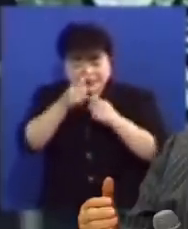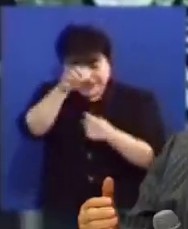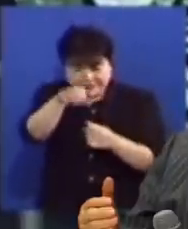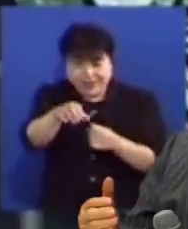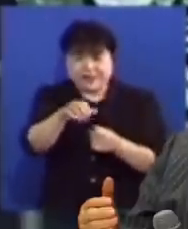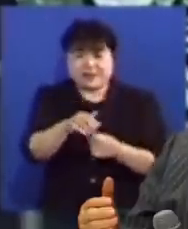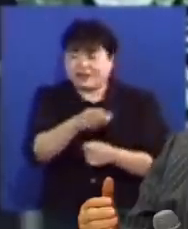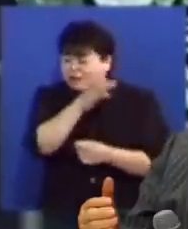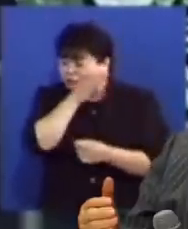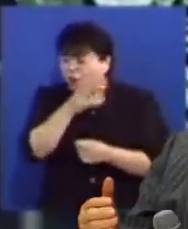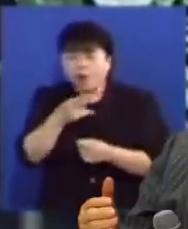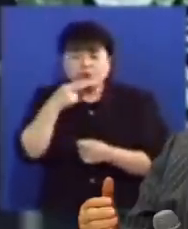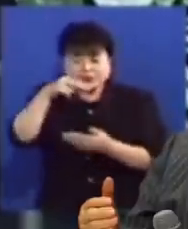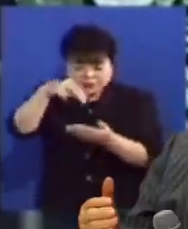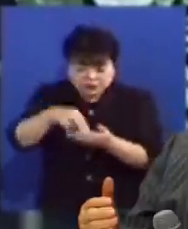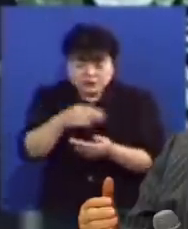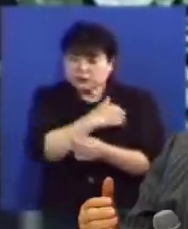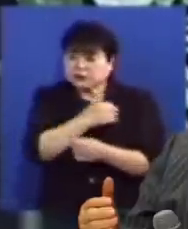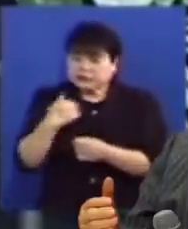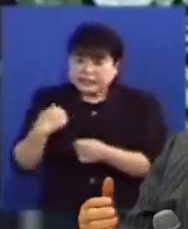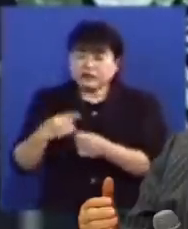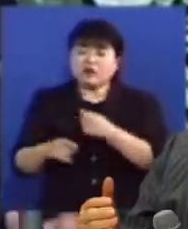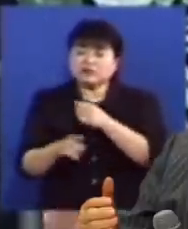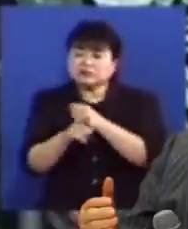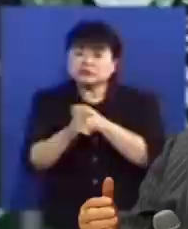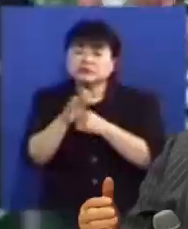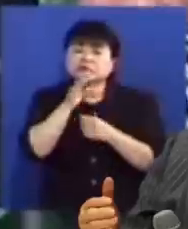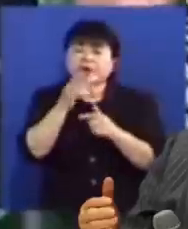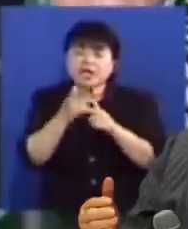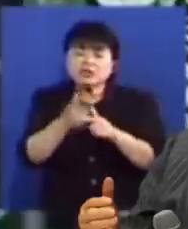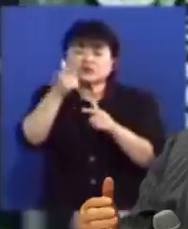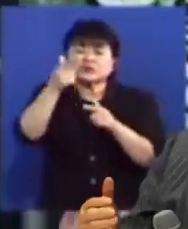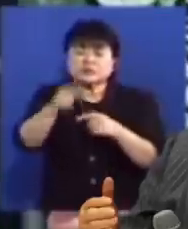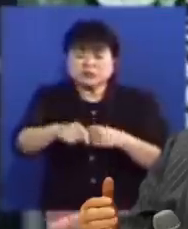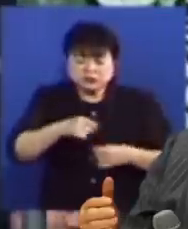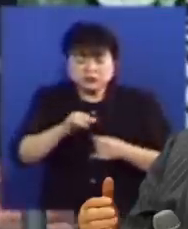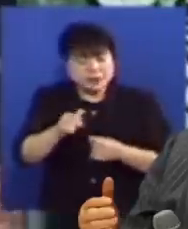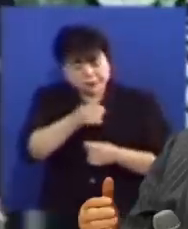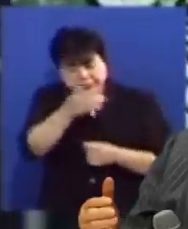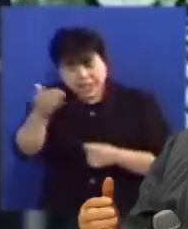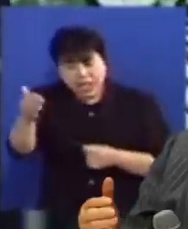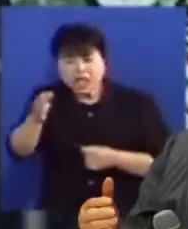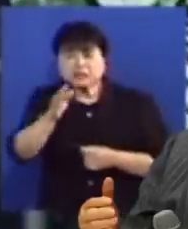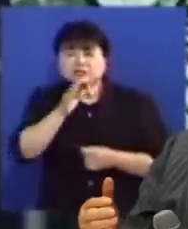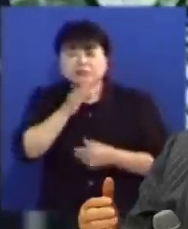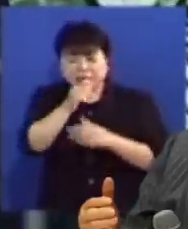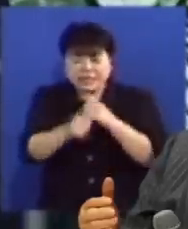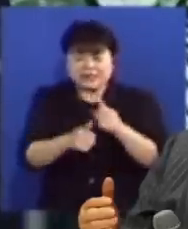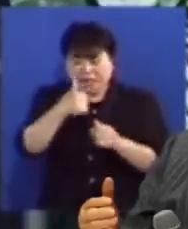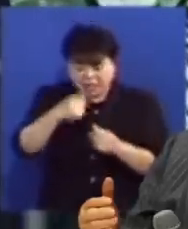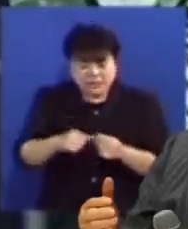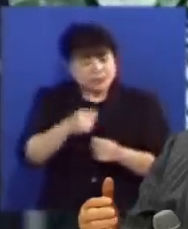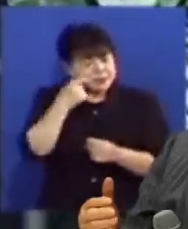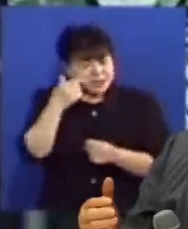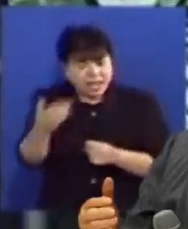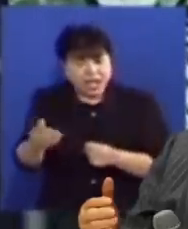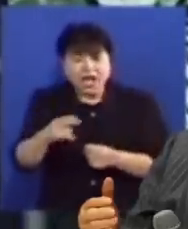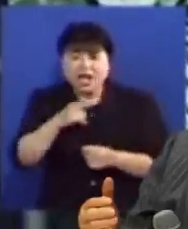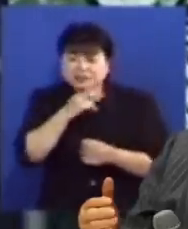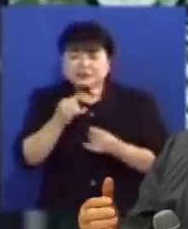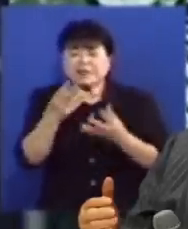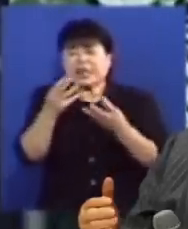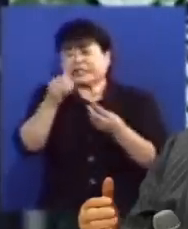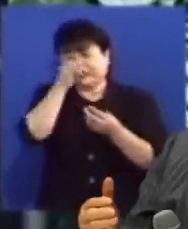앞에 부끄럼 없이 설 수 있는 자격을 말하는데 정말 예수님은 의인이냐 정말 하나님의 아들이냐 의심하는